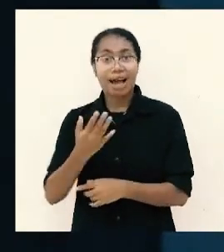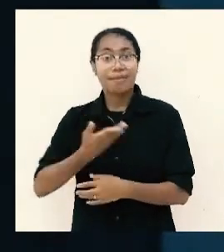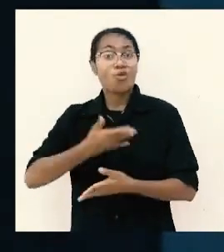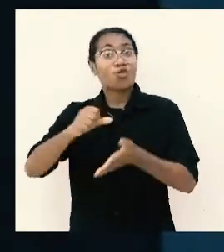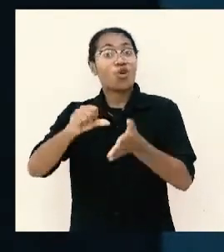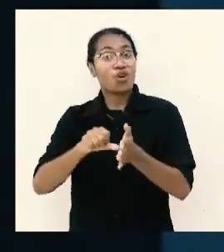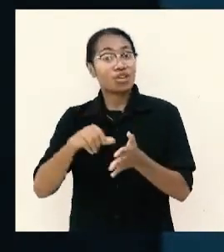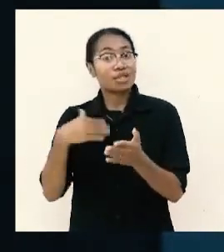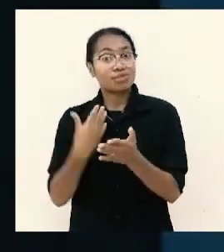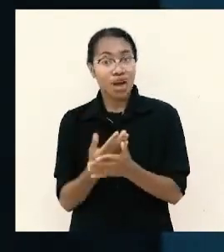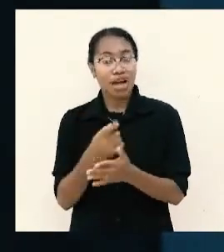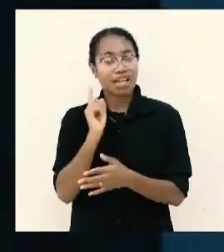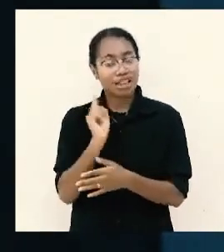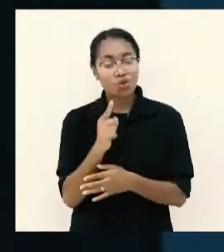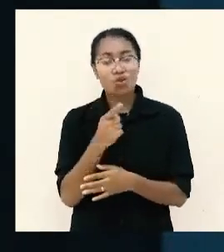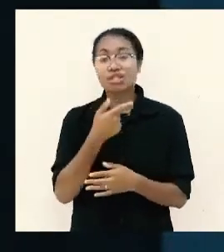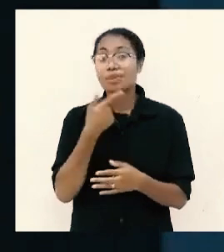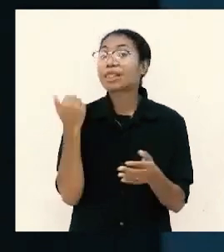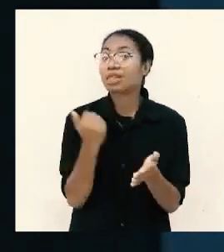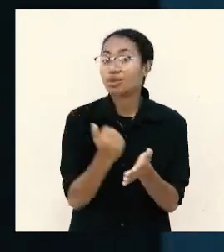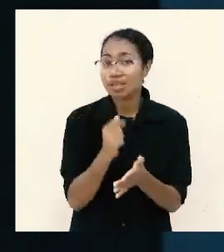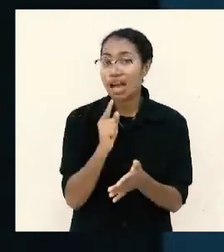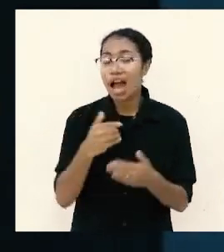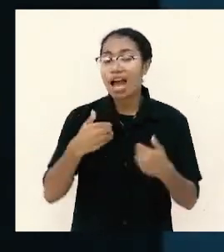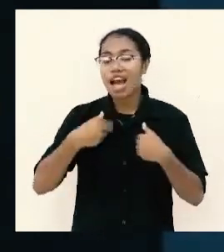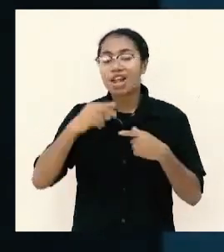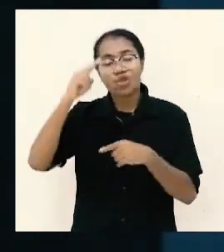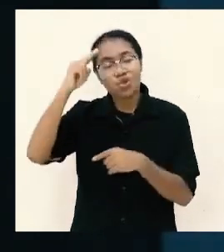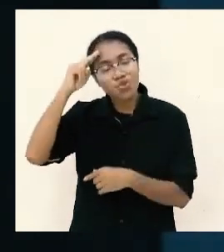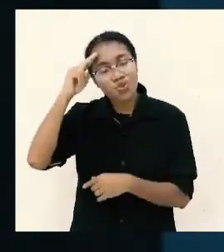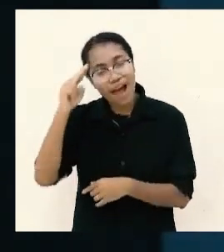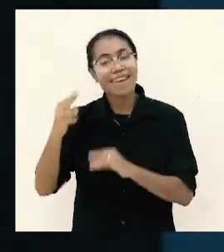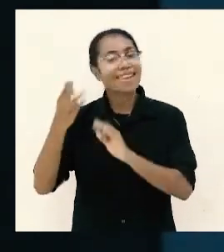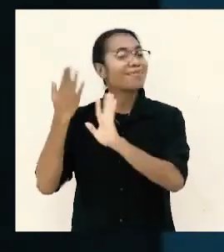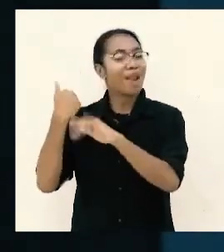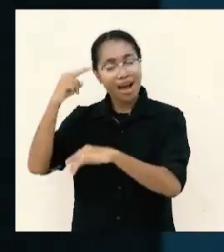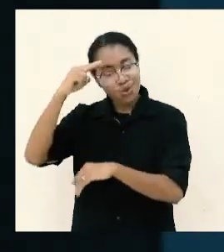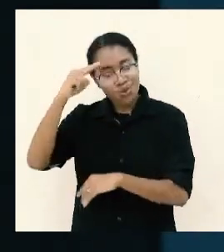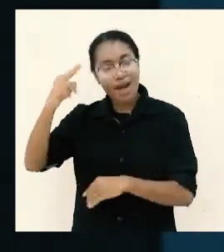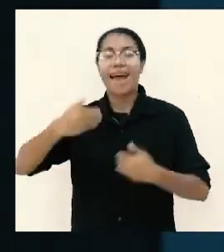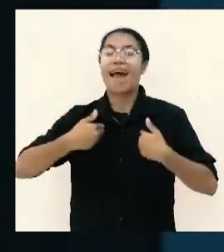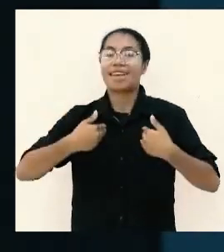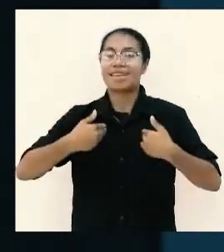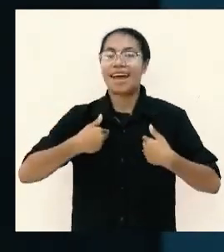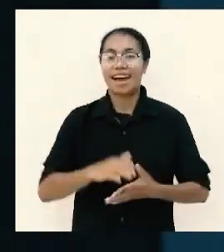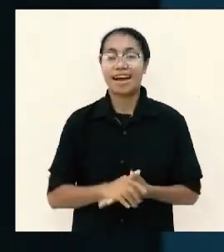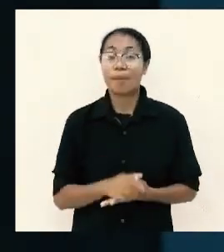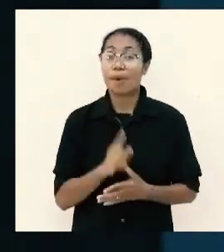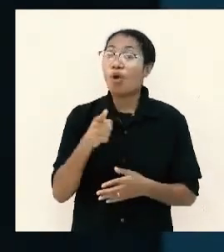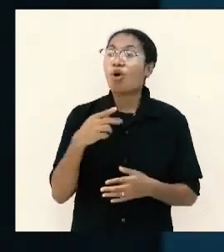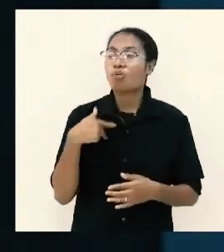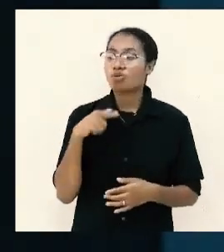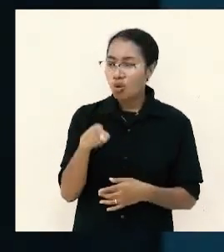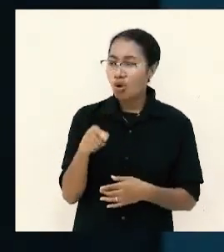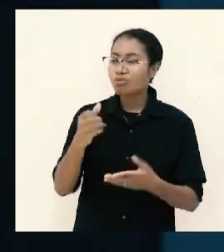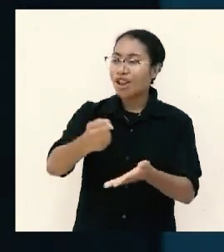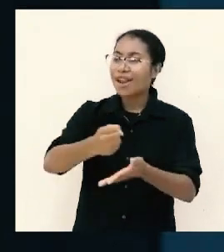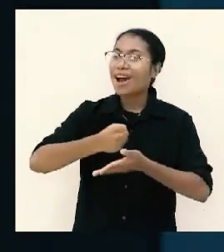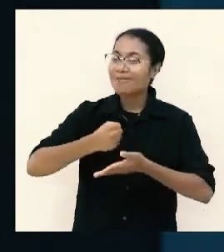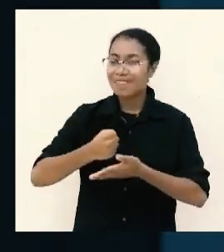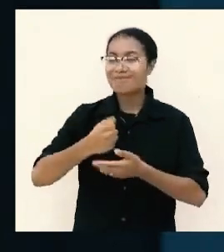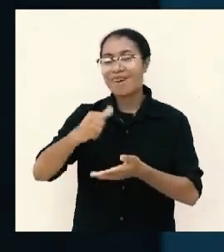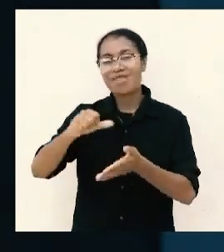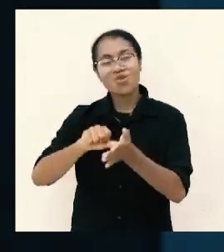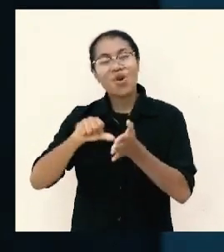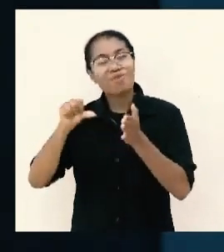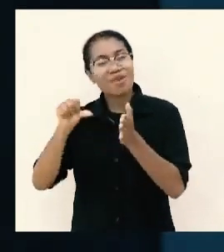sebalik sebenarnya ada Tuhan di balik itu karena itu setelah mendapatkan bantuan-bantuan sokongan-sokongan atau